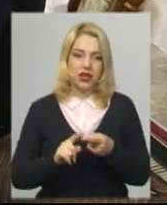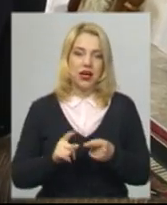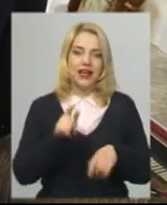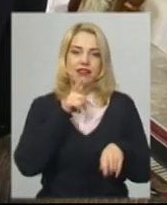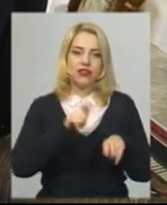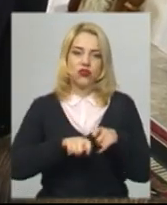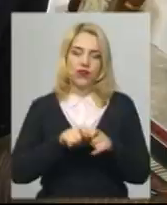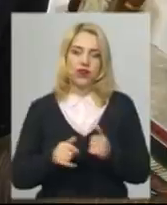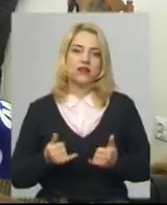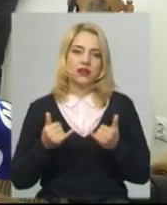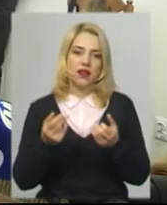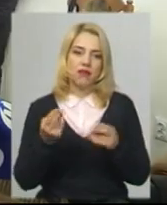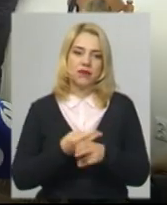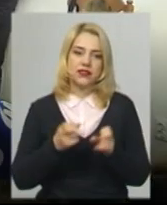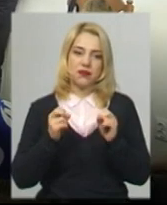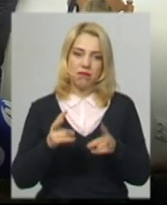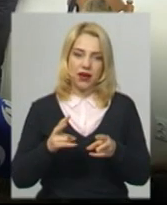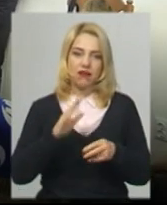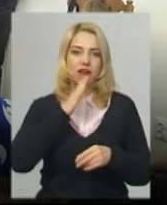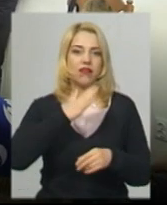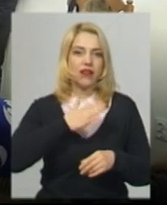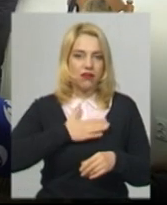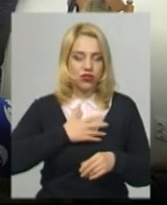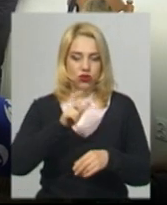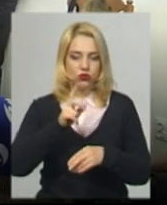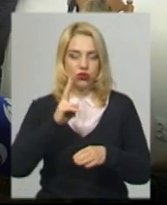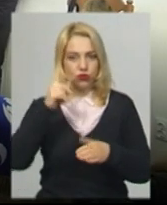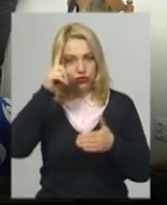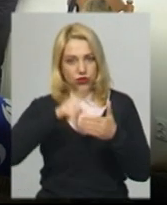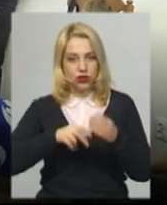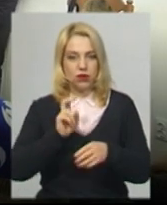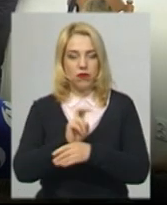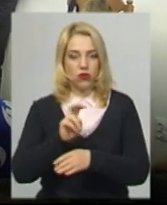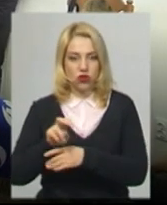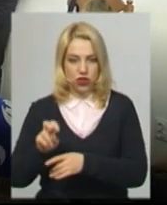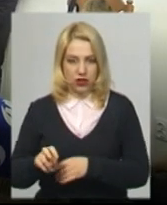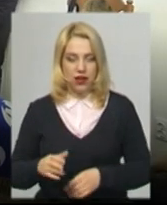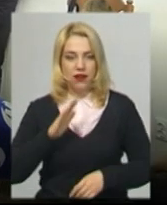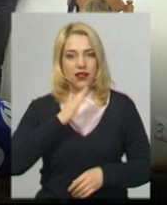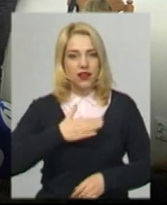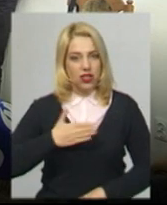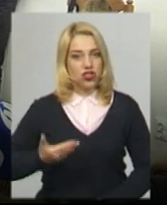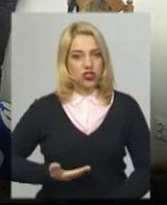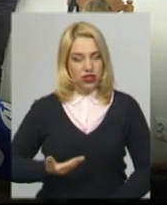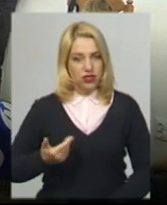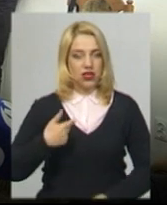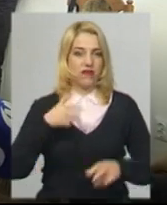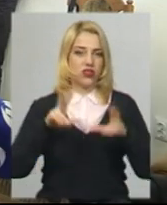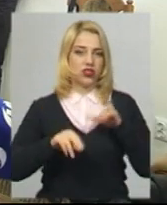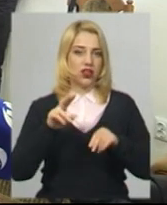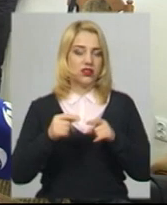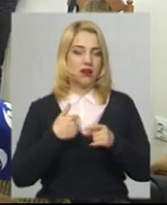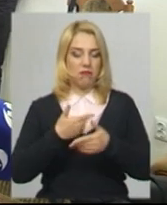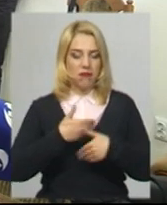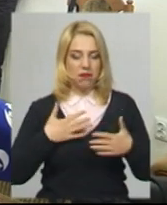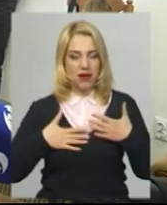першу чергу для безпеки прихожан. Але наше життя невід'ємне з життям наших парафіян, наших людей. Тому не тільки можна сказати, що ми